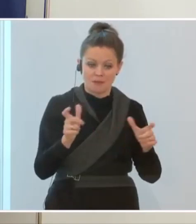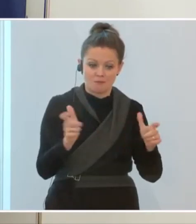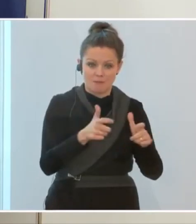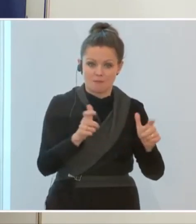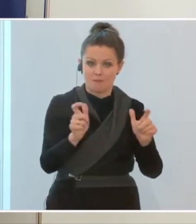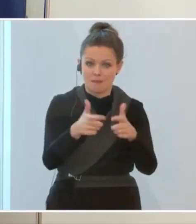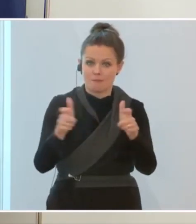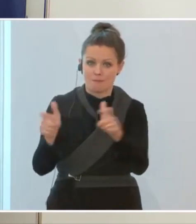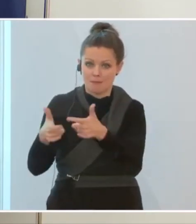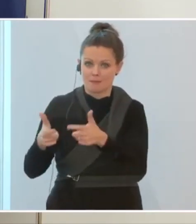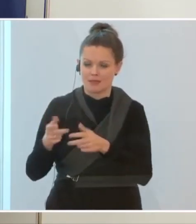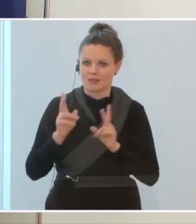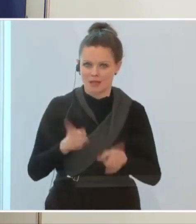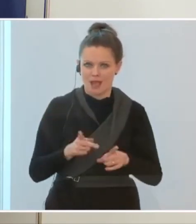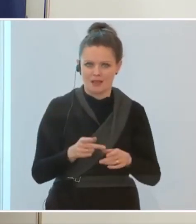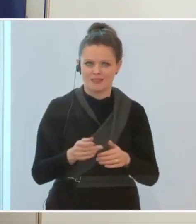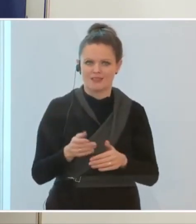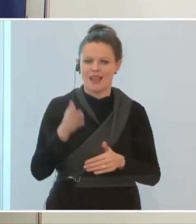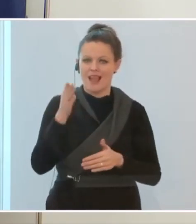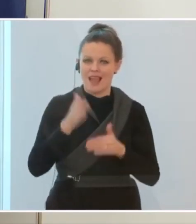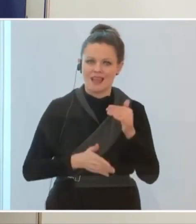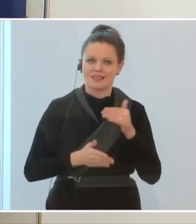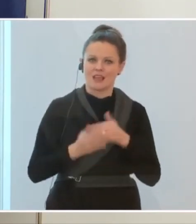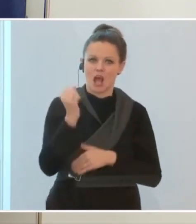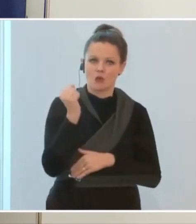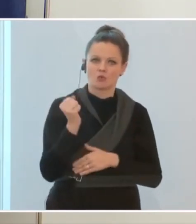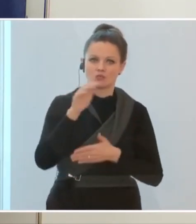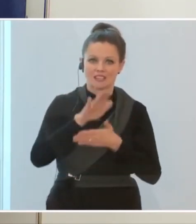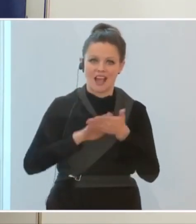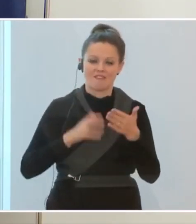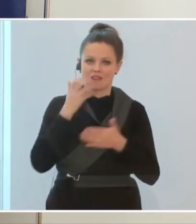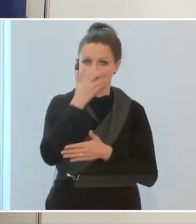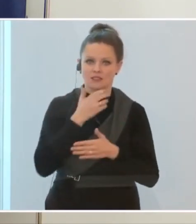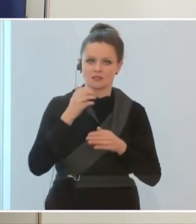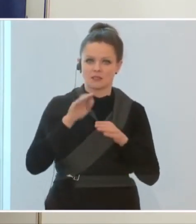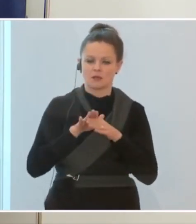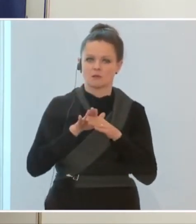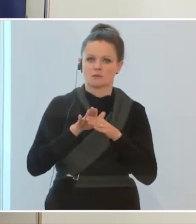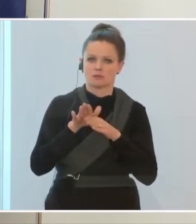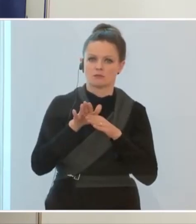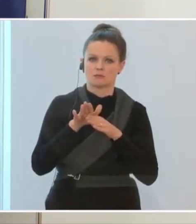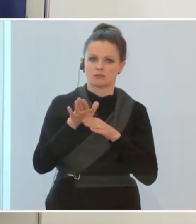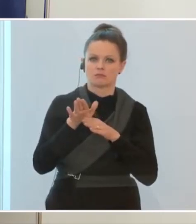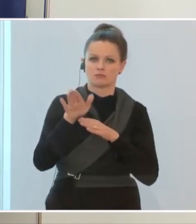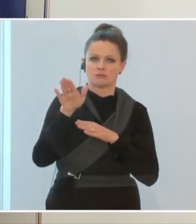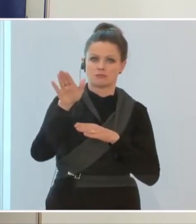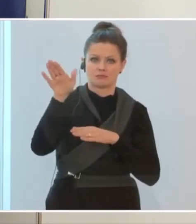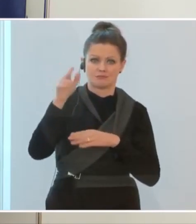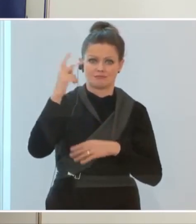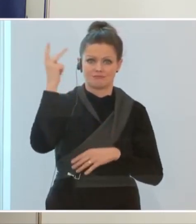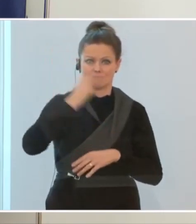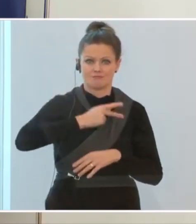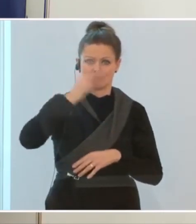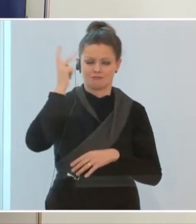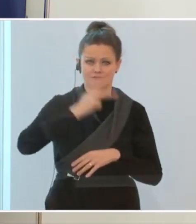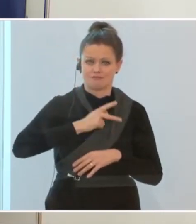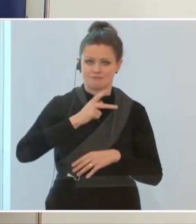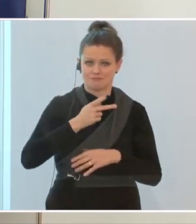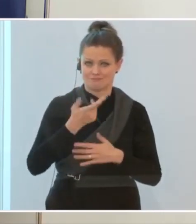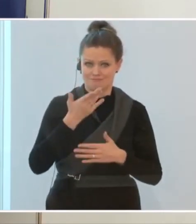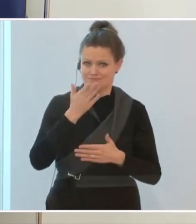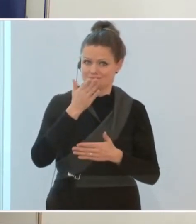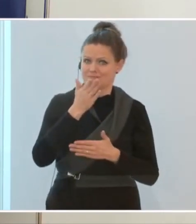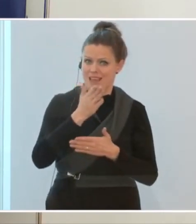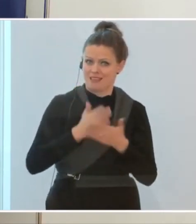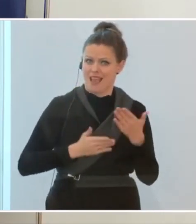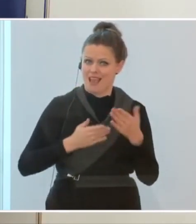wir hatten mit Ende August, Anfang September, dann eine stetige Steigerung. Und die ist natürlich in einem wesentlichen Anteil,